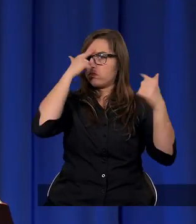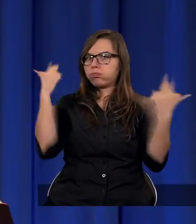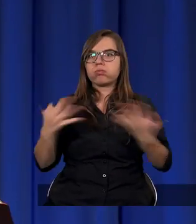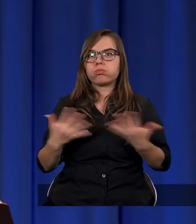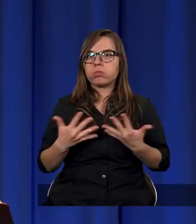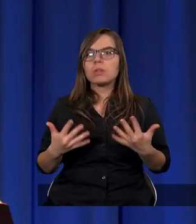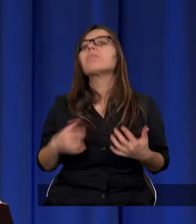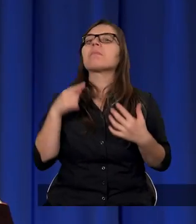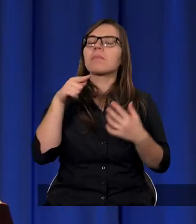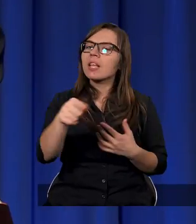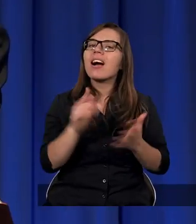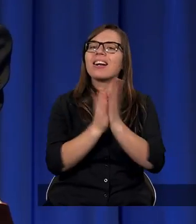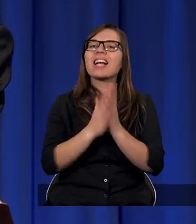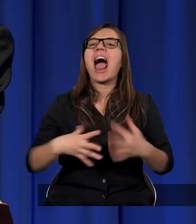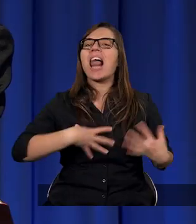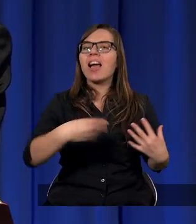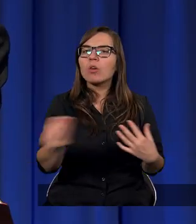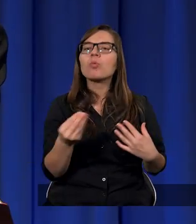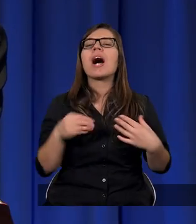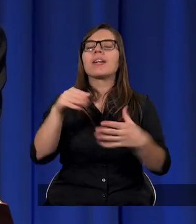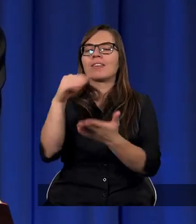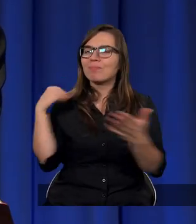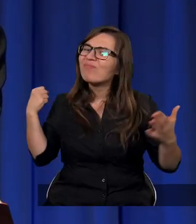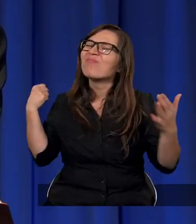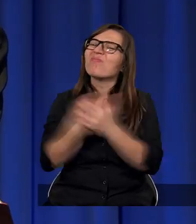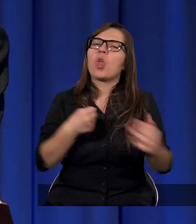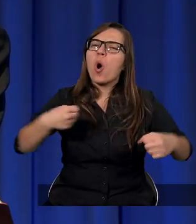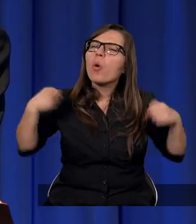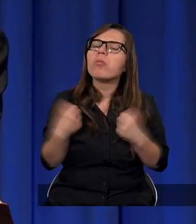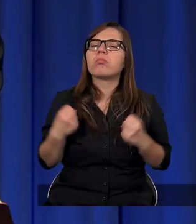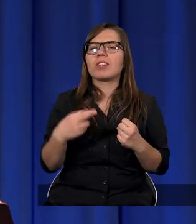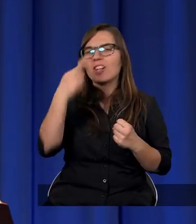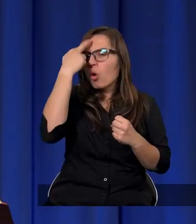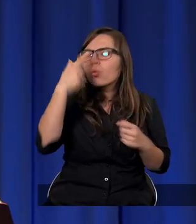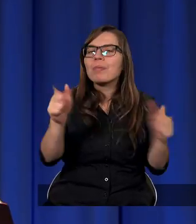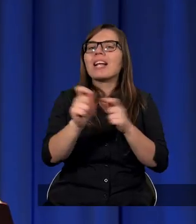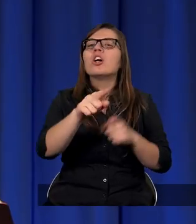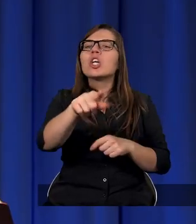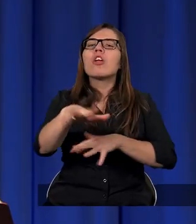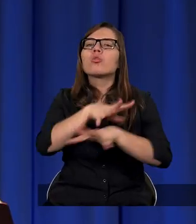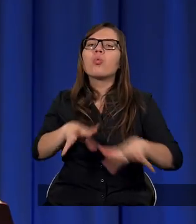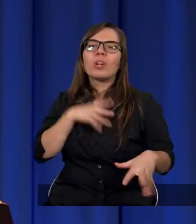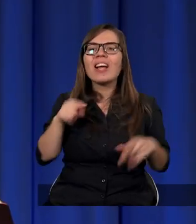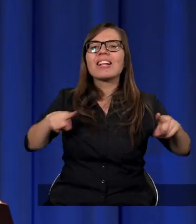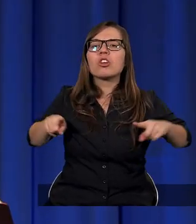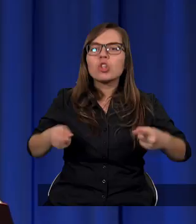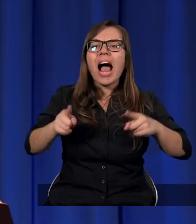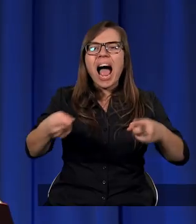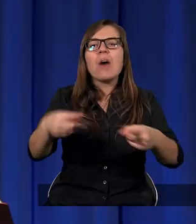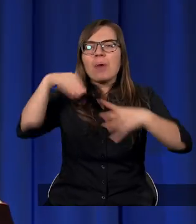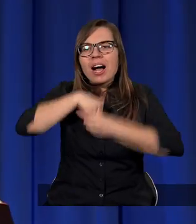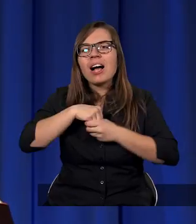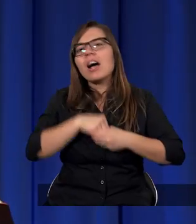W książce Życie Jezusa Ellen White również dobitnie wskazuje na osobowość Ducha Świętego, ale